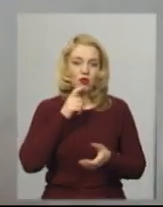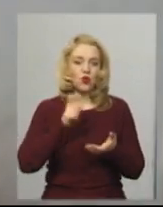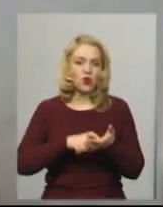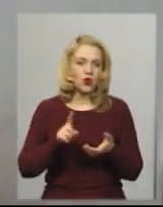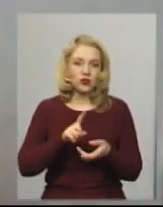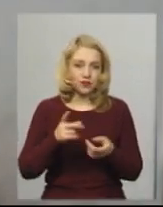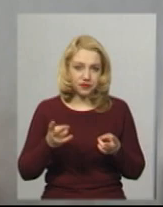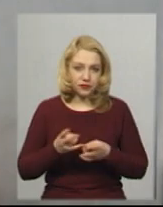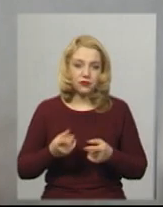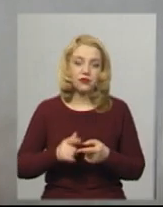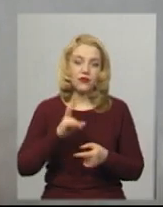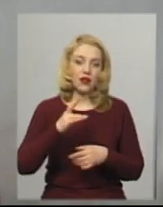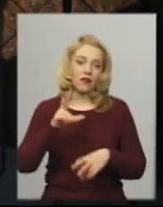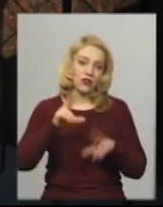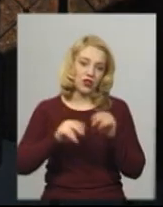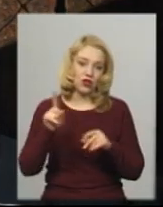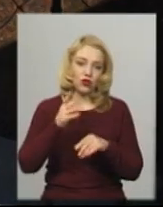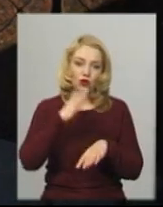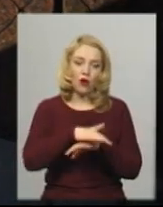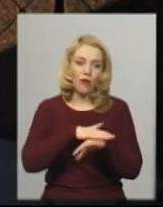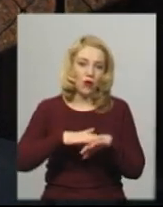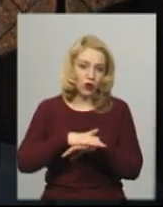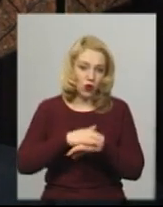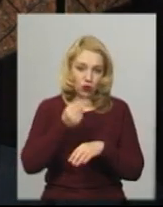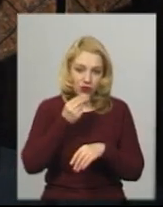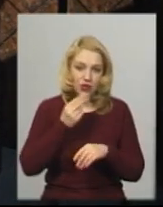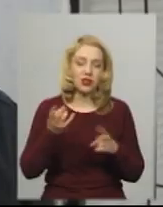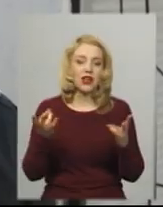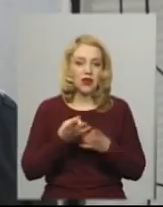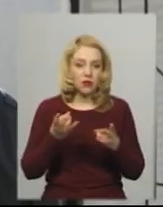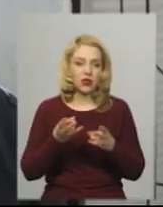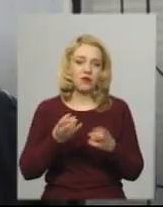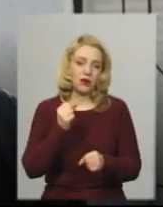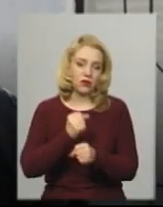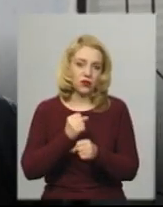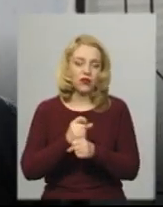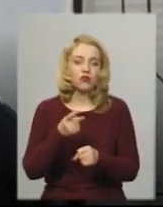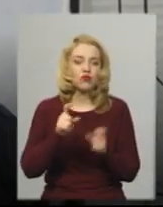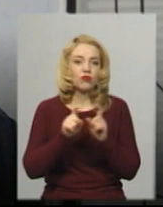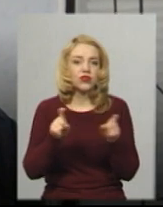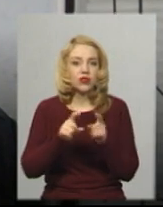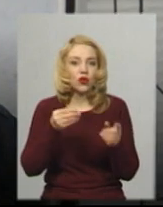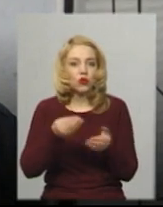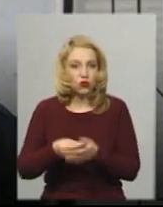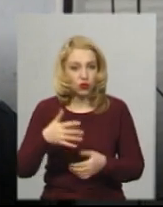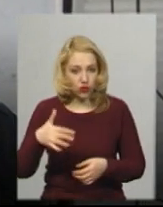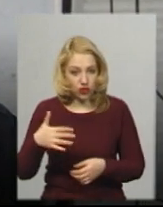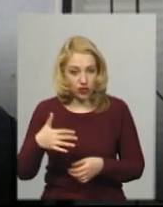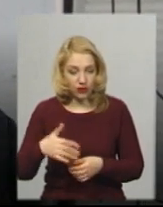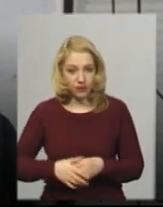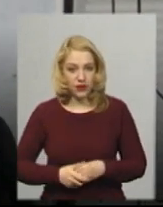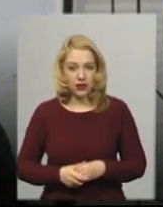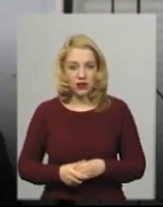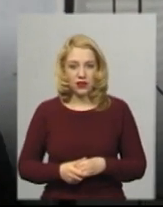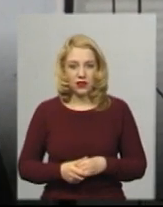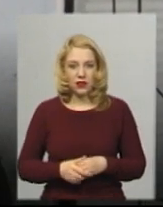Чоловік вважає, продуктові ринки мають бути відчинені під час карантину, бо в магазинах дорожче. Там дорога взагалі. І немає